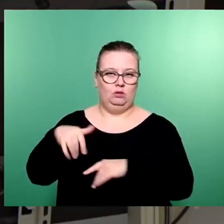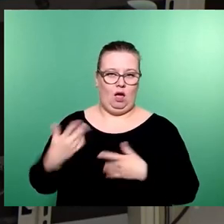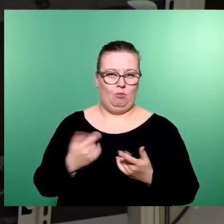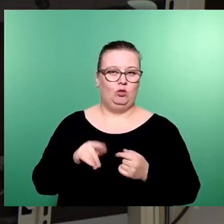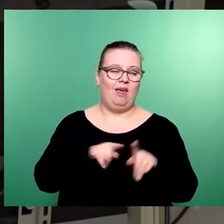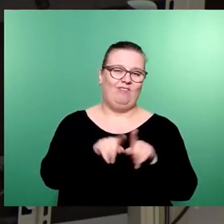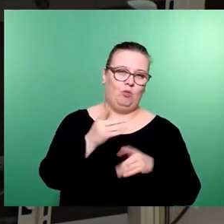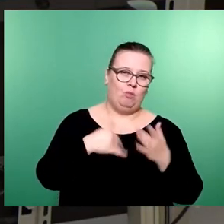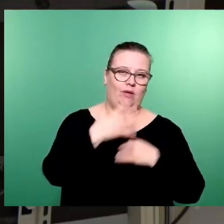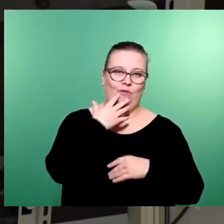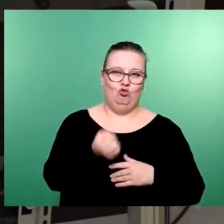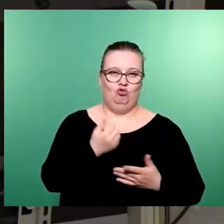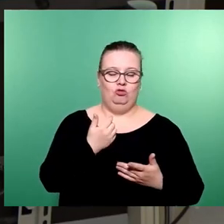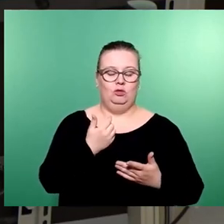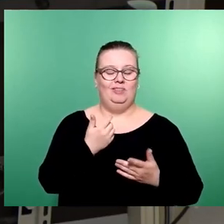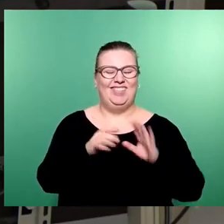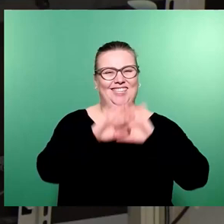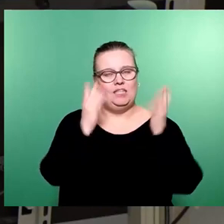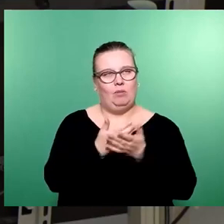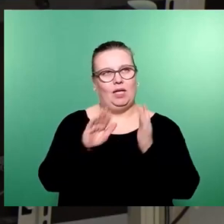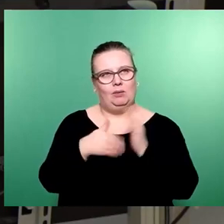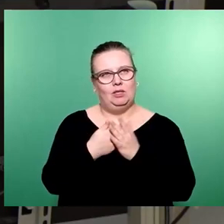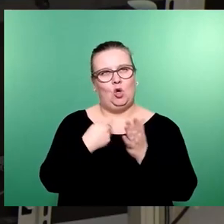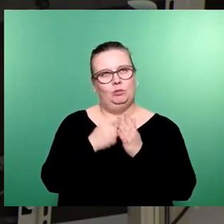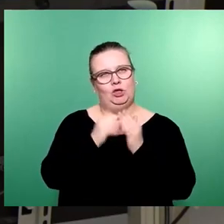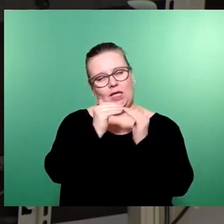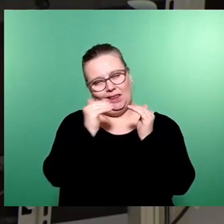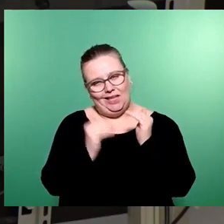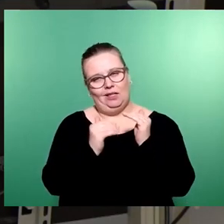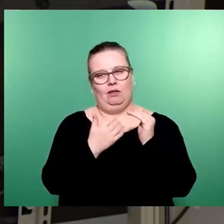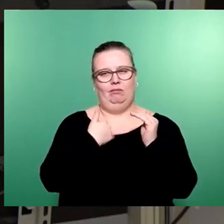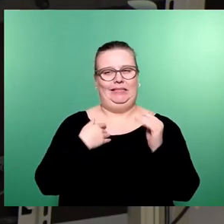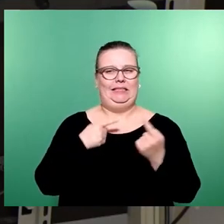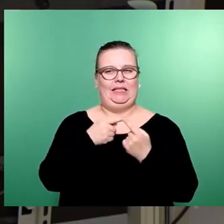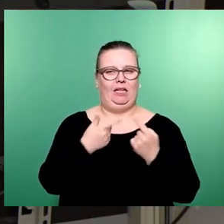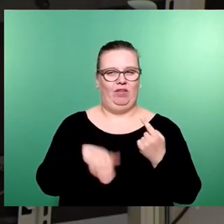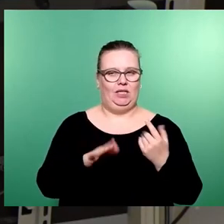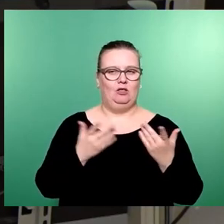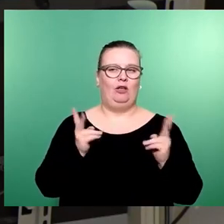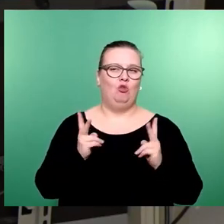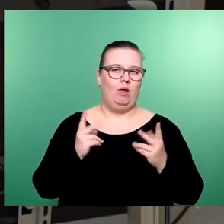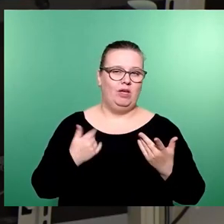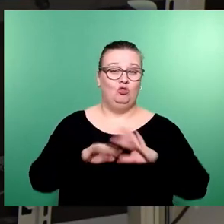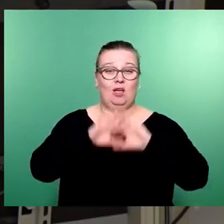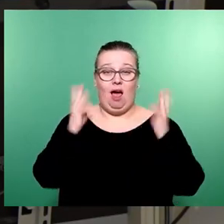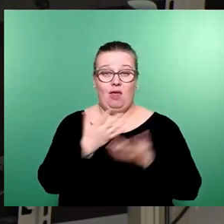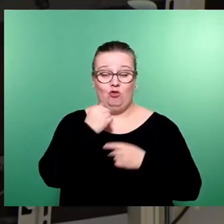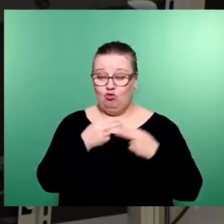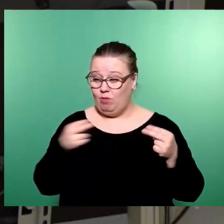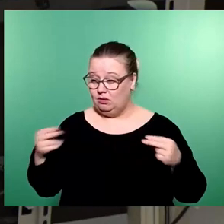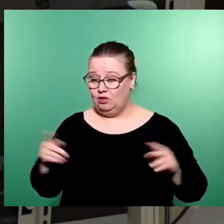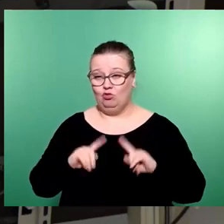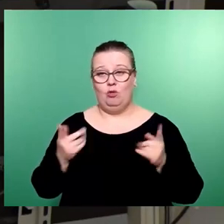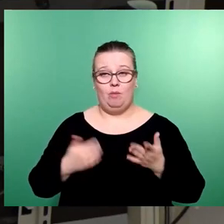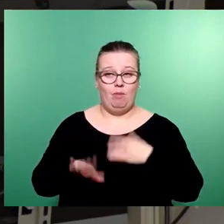lieb gewesen wäre, dass am Gesamtergebnis die Kosten etwas niedriger ausgefallen wären und der ein oder anderen Stelle vielleicht nicht alle Wünsche erfüllt würden und man stärker